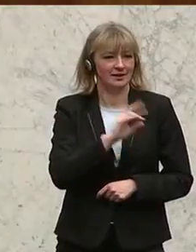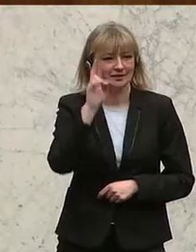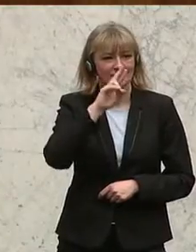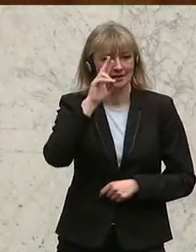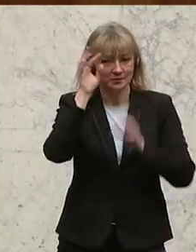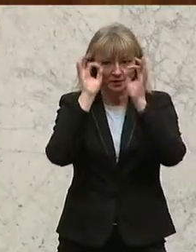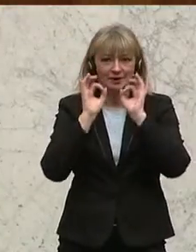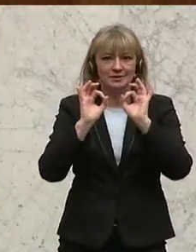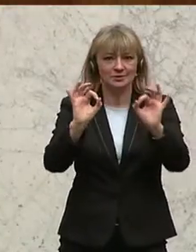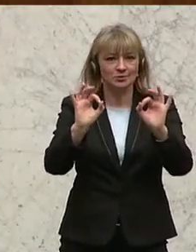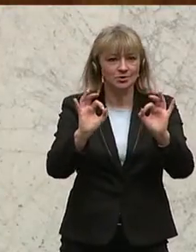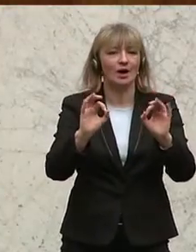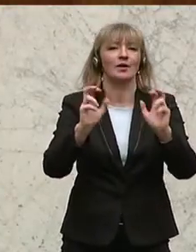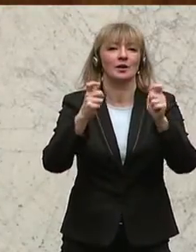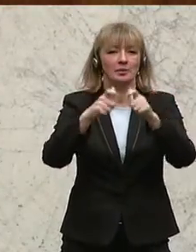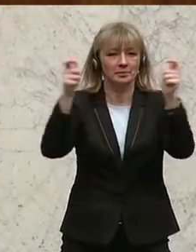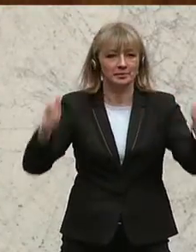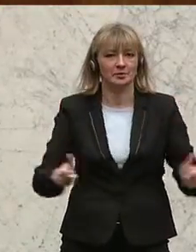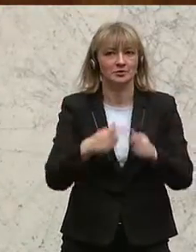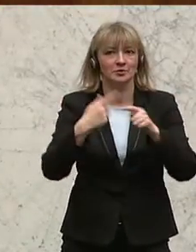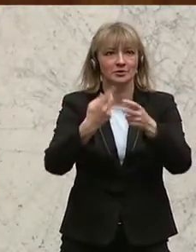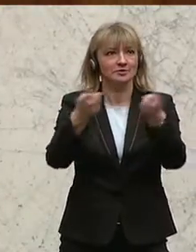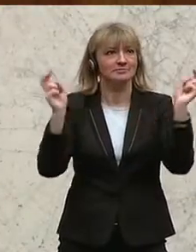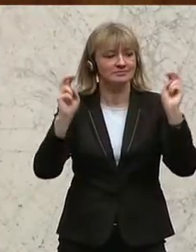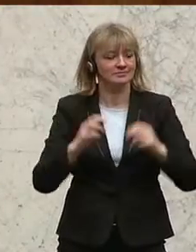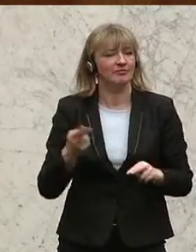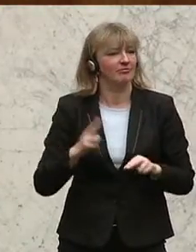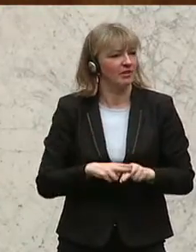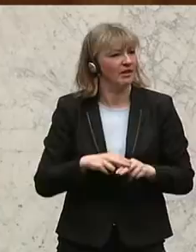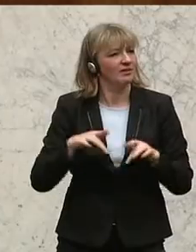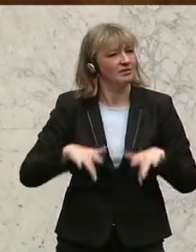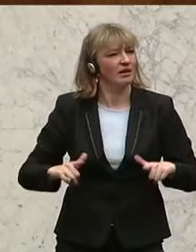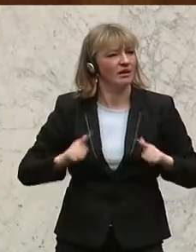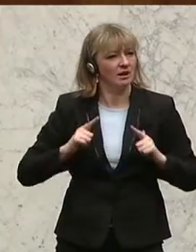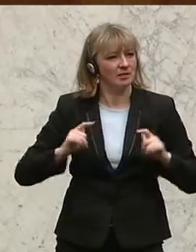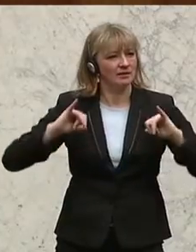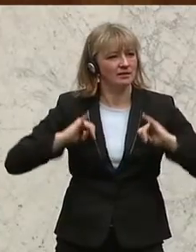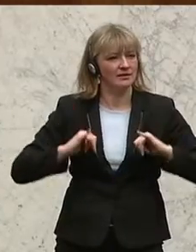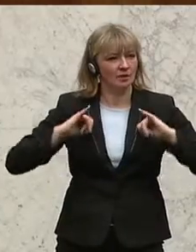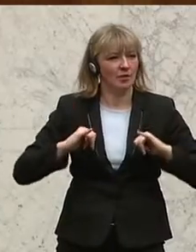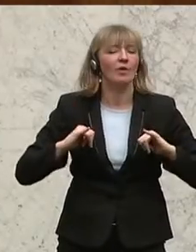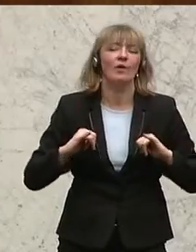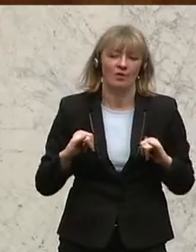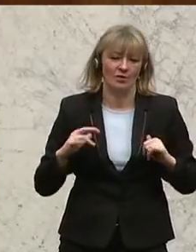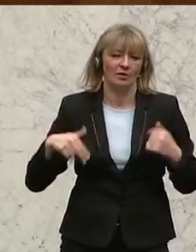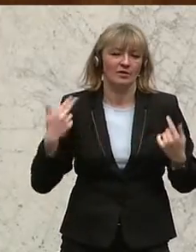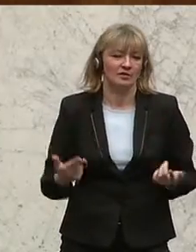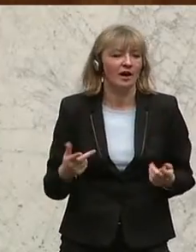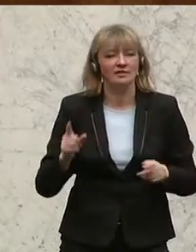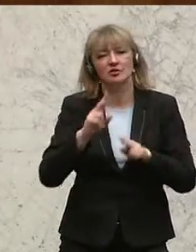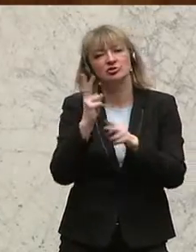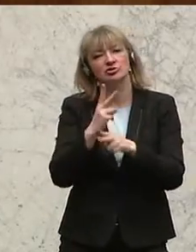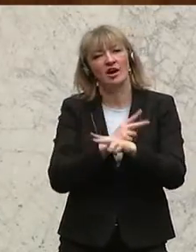Zuschauerinnen an den Rängen und vor den Bildschirmen. Wenn man in Tirol lebt, dann hat man es nie weit bis zur nächsten Staatsgrenze.